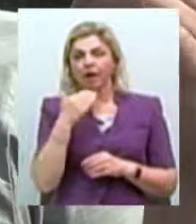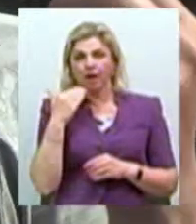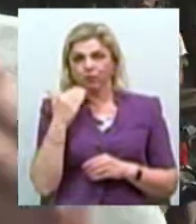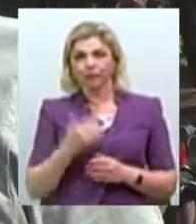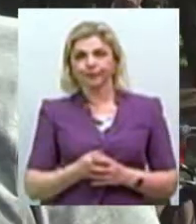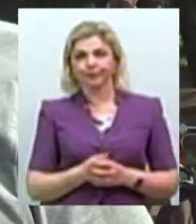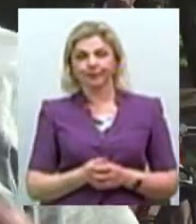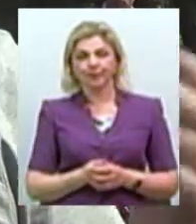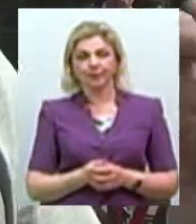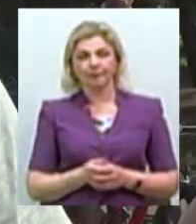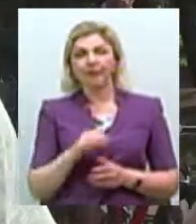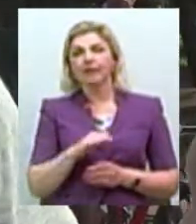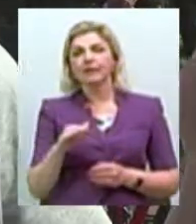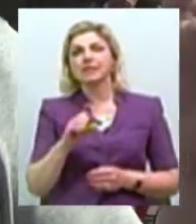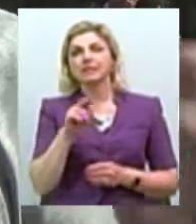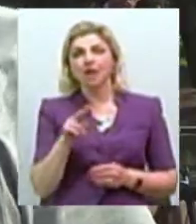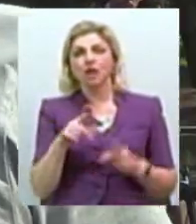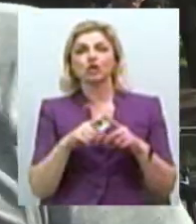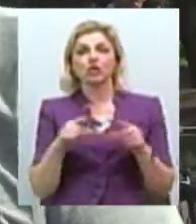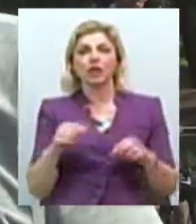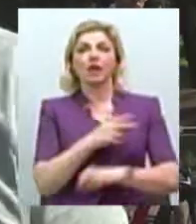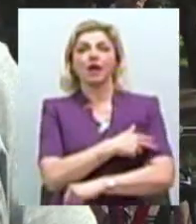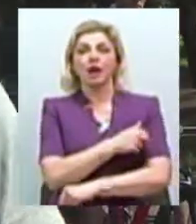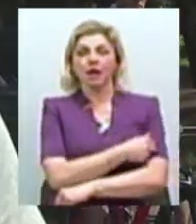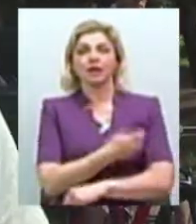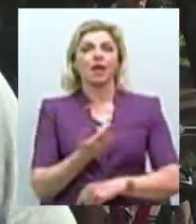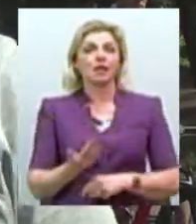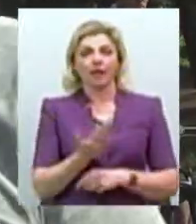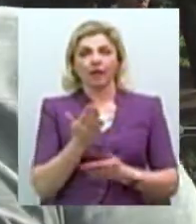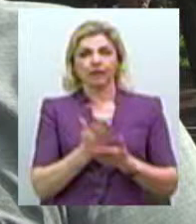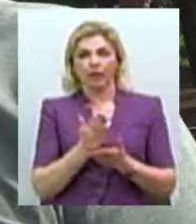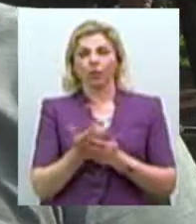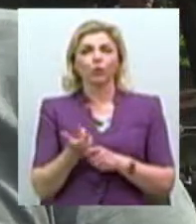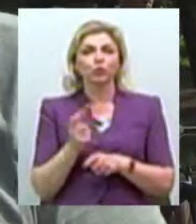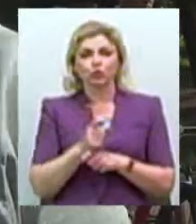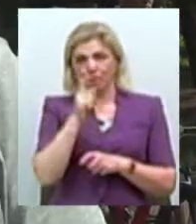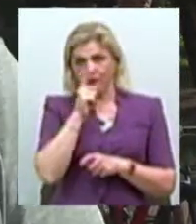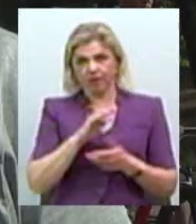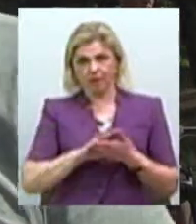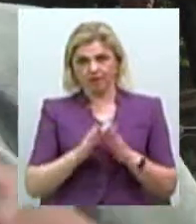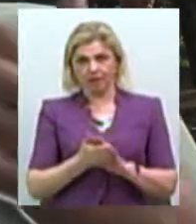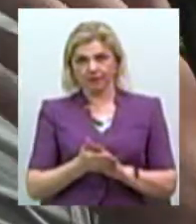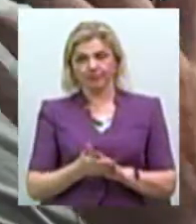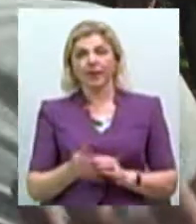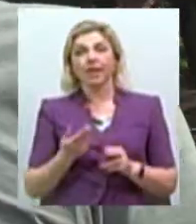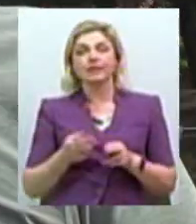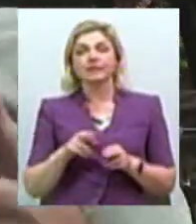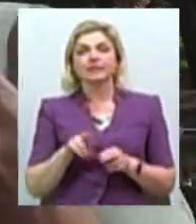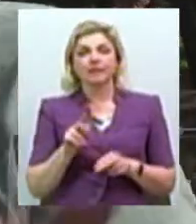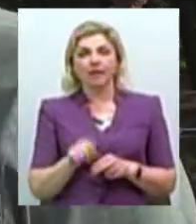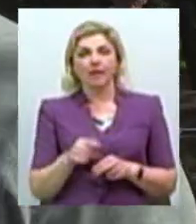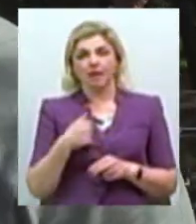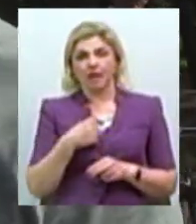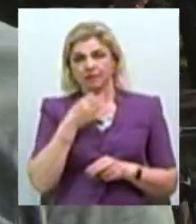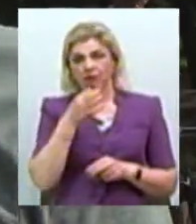дитсадків, шкіл, лікарень, які знаходяться в дуже поганому стані. Це, я